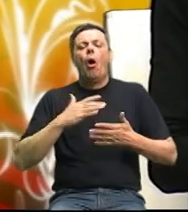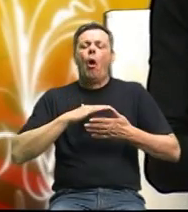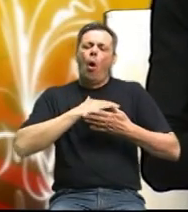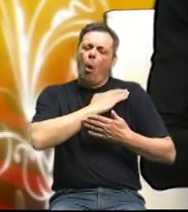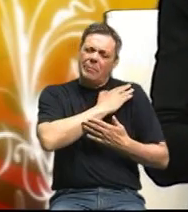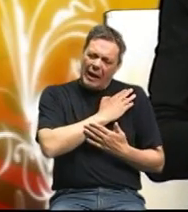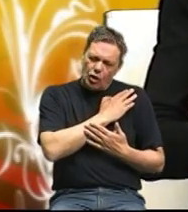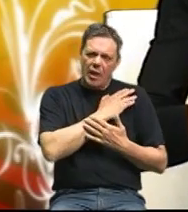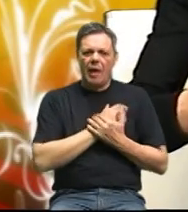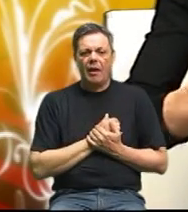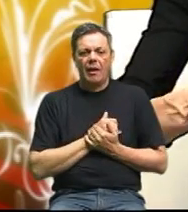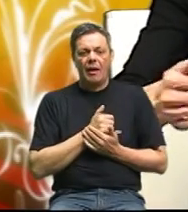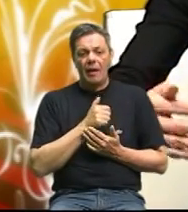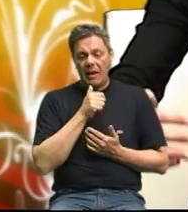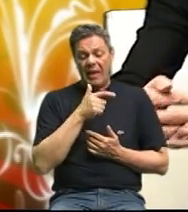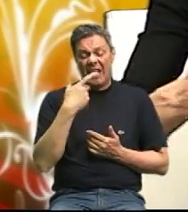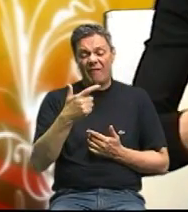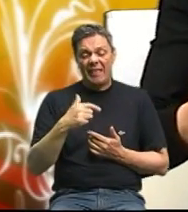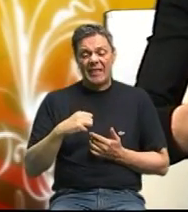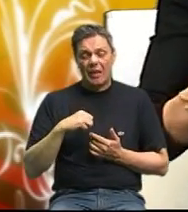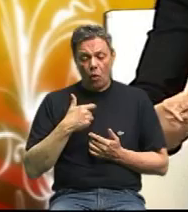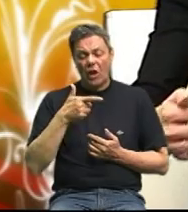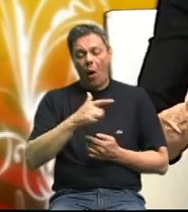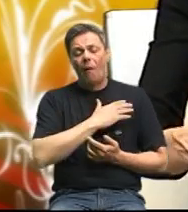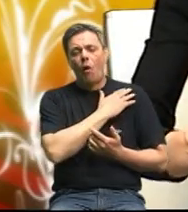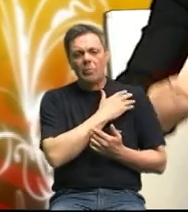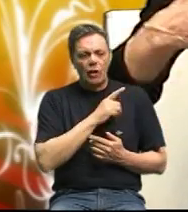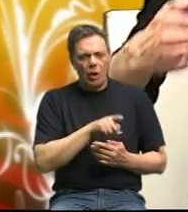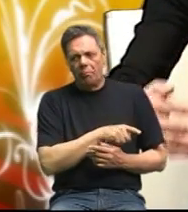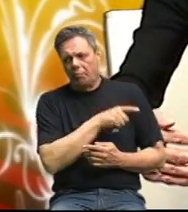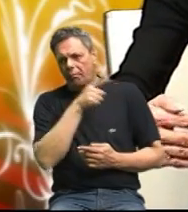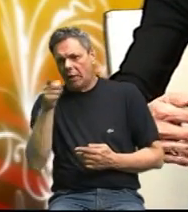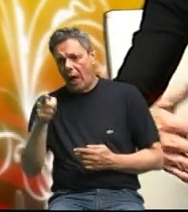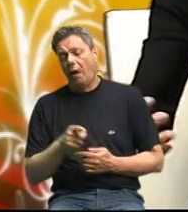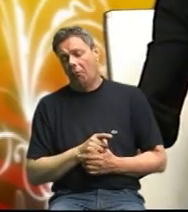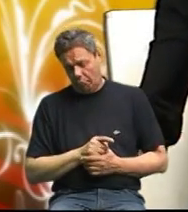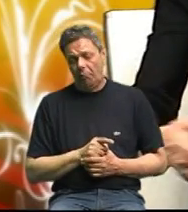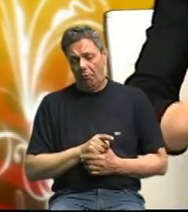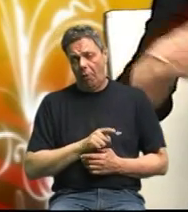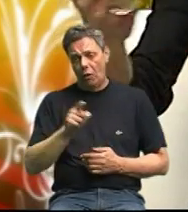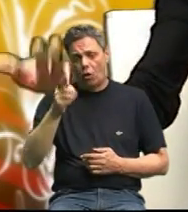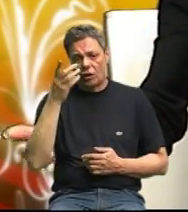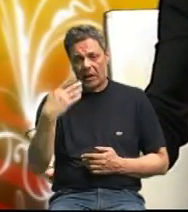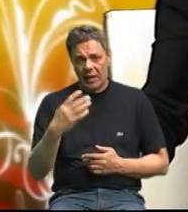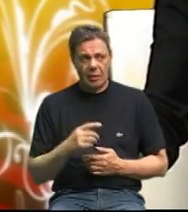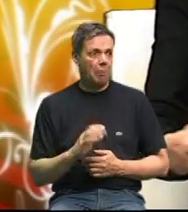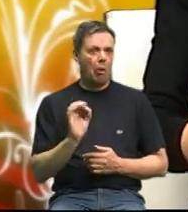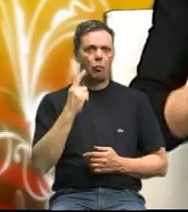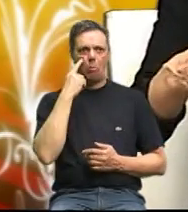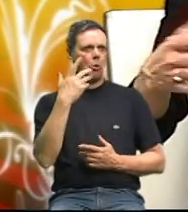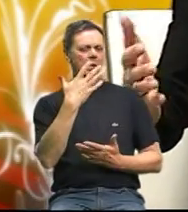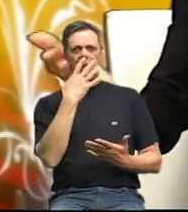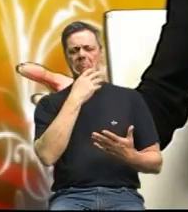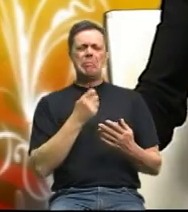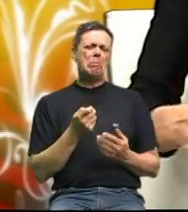veliko opterečenje. I 20 godina ovo opterečenje traje u 40, kažeme. Dobro izgledal, bil